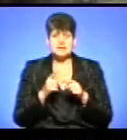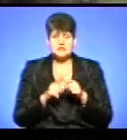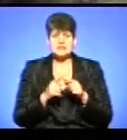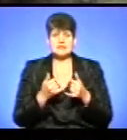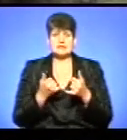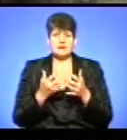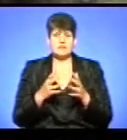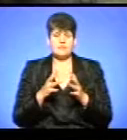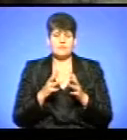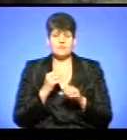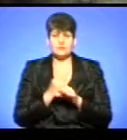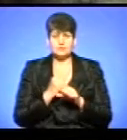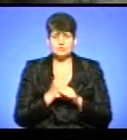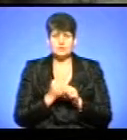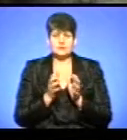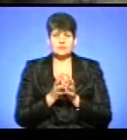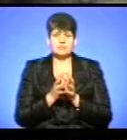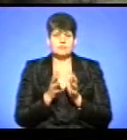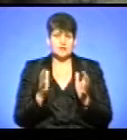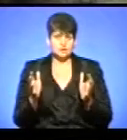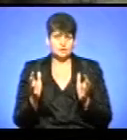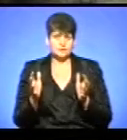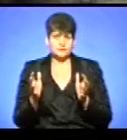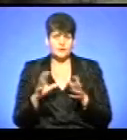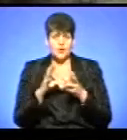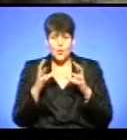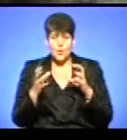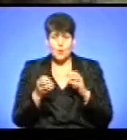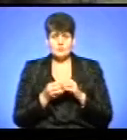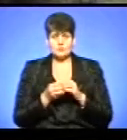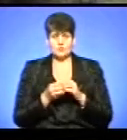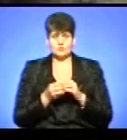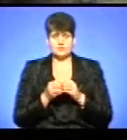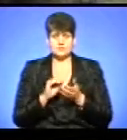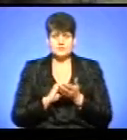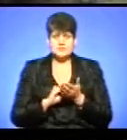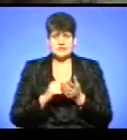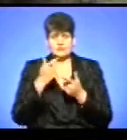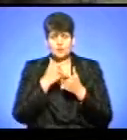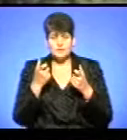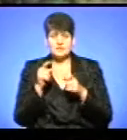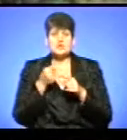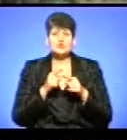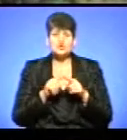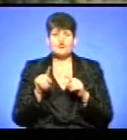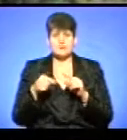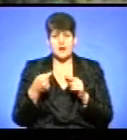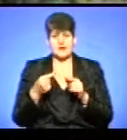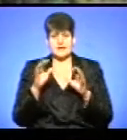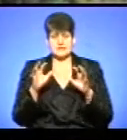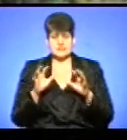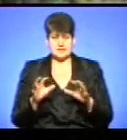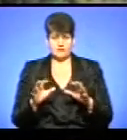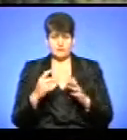впровадження більш ширшого обсягу публікування інформації, ніж цього вимагає закон. У методології